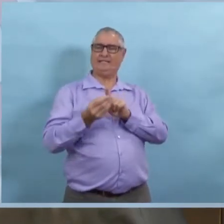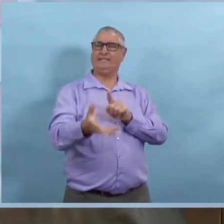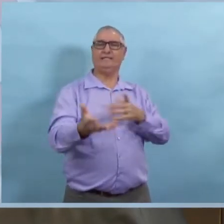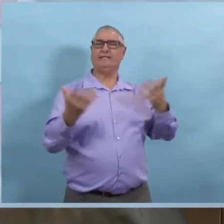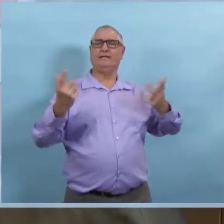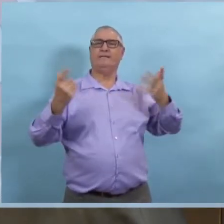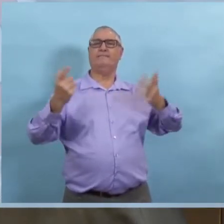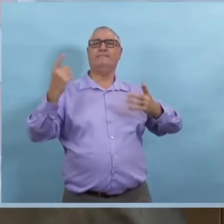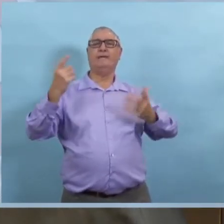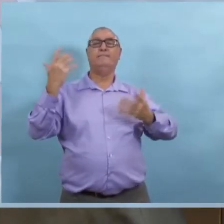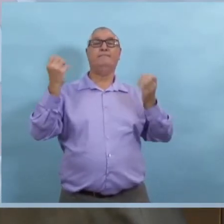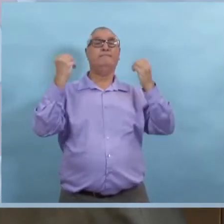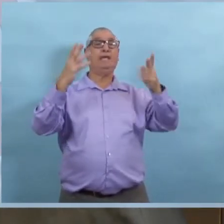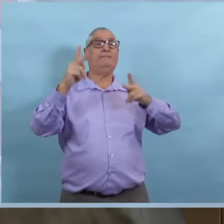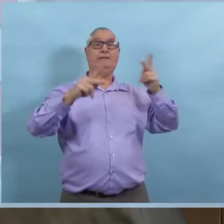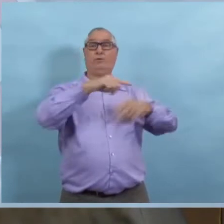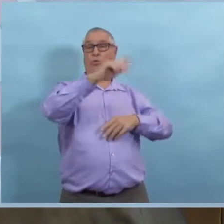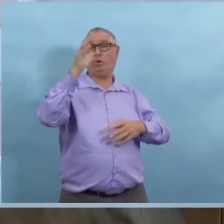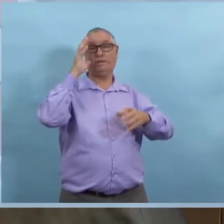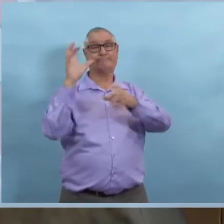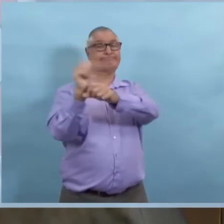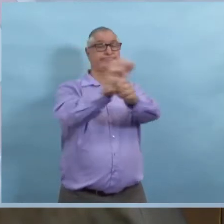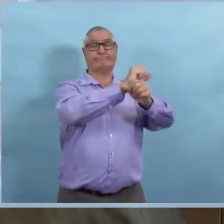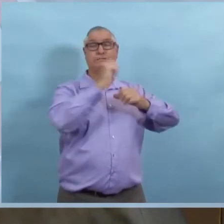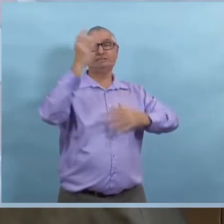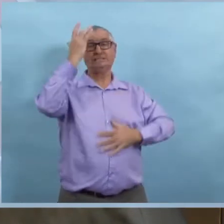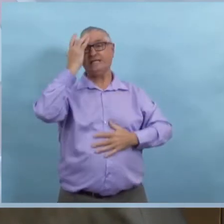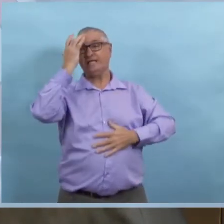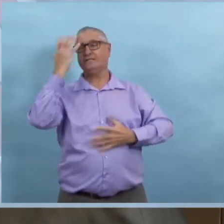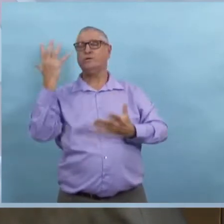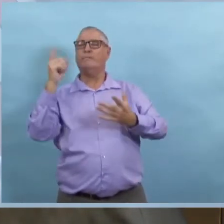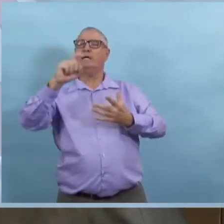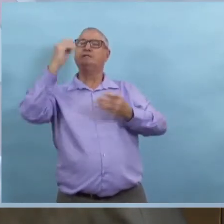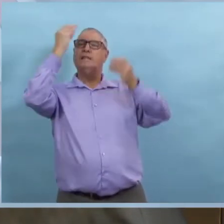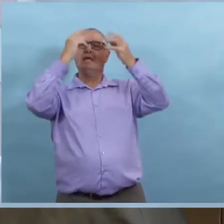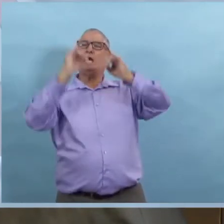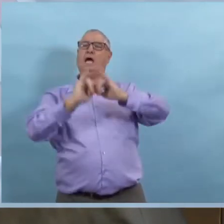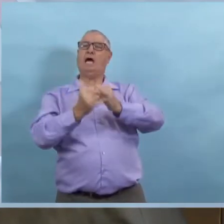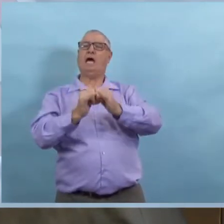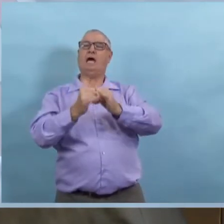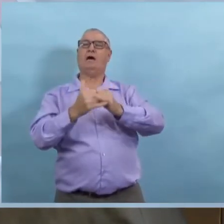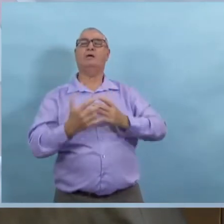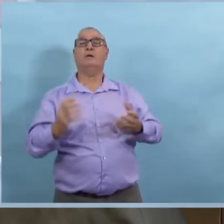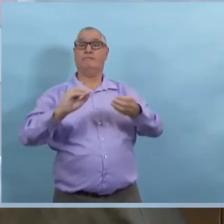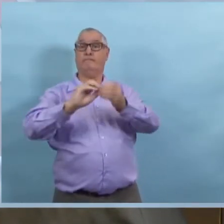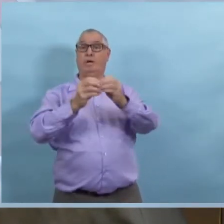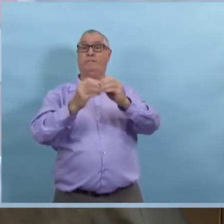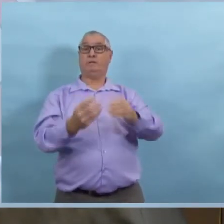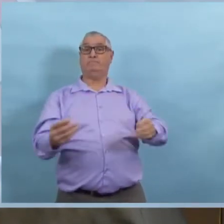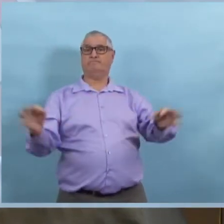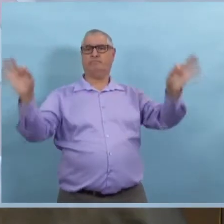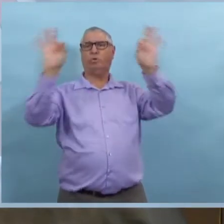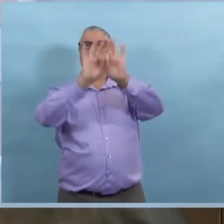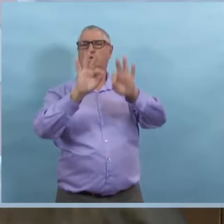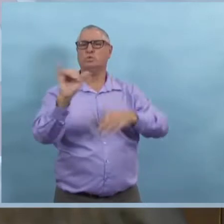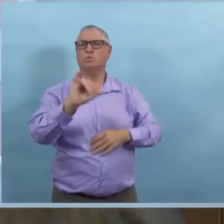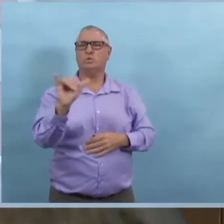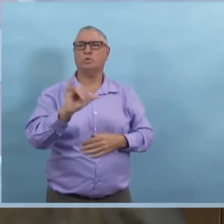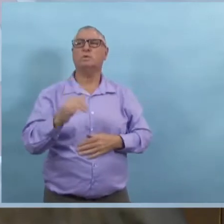distribuer des bonbons à la porte sans qu'il y ait de contact. Il y a certainement beaucoup de gens qui ont beaucoup de créativité pour résoudre ces problèmes. Les chiffres sont